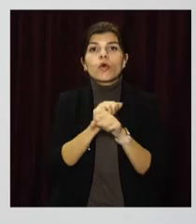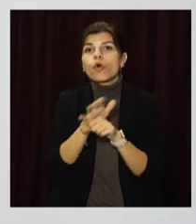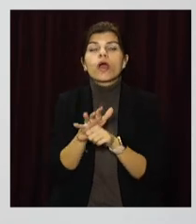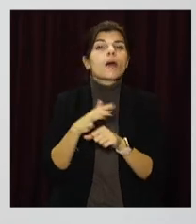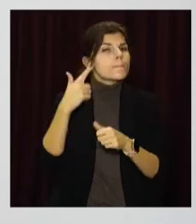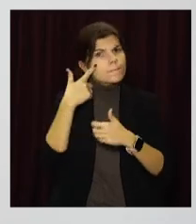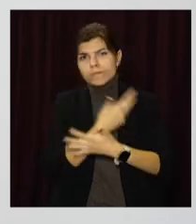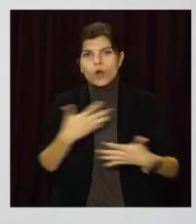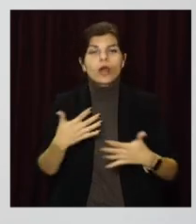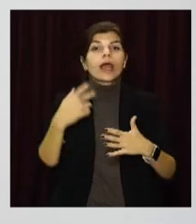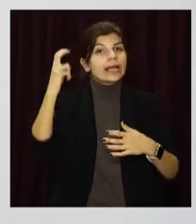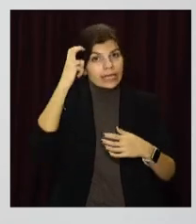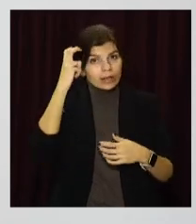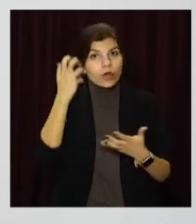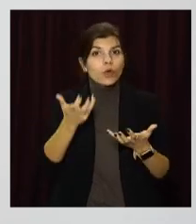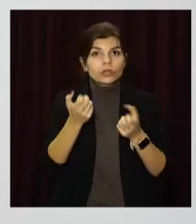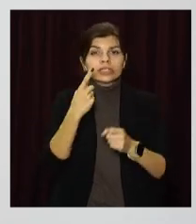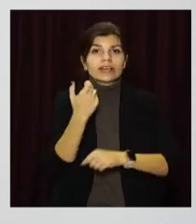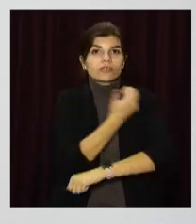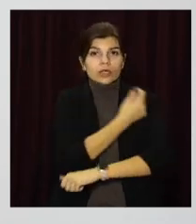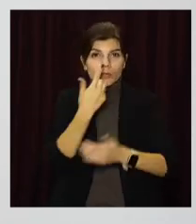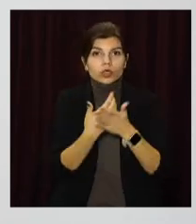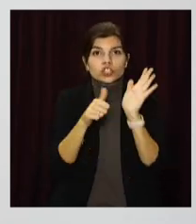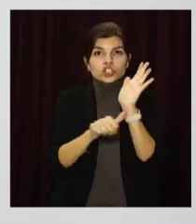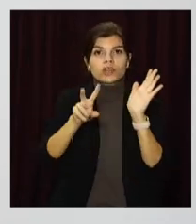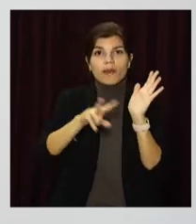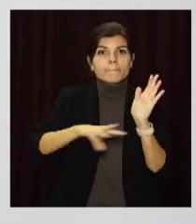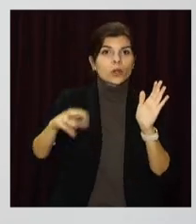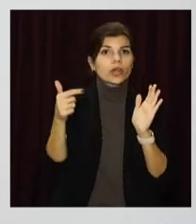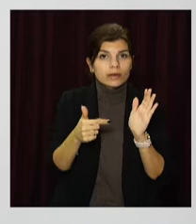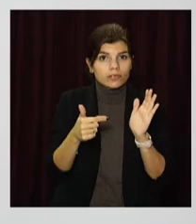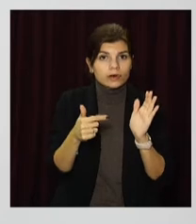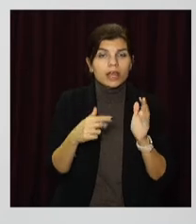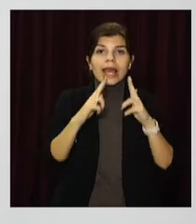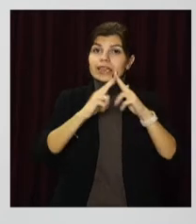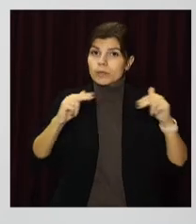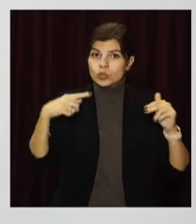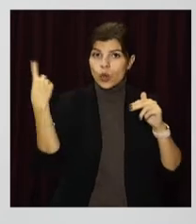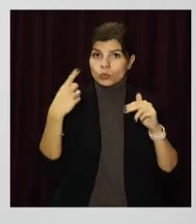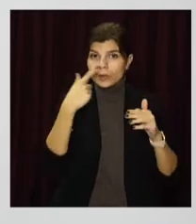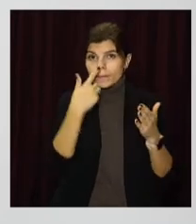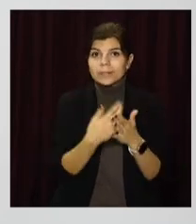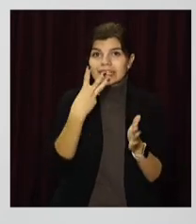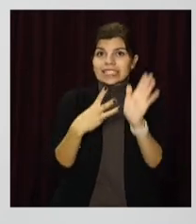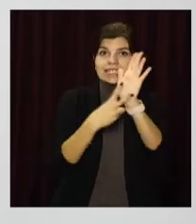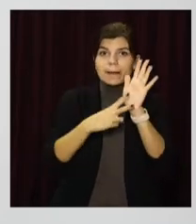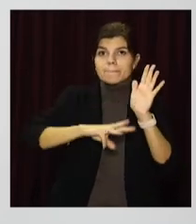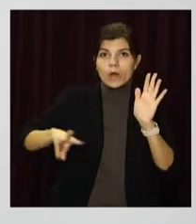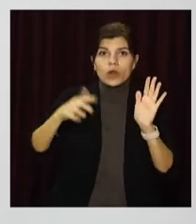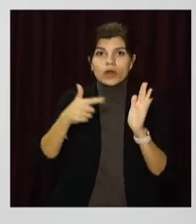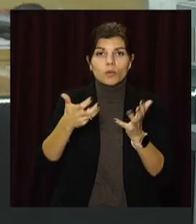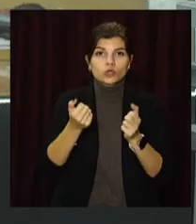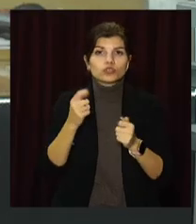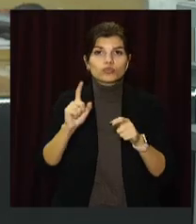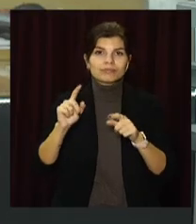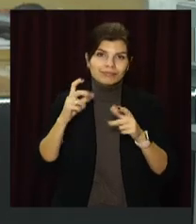регіони. Місто Київ отримало за вакцинацію понад 62 мільйони гривень. Дніпропетровська область понад 37 мільйонів гривень.